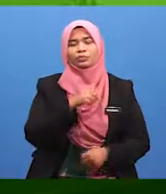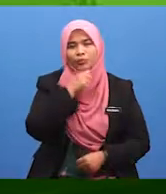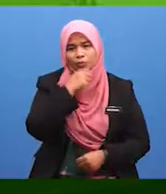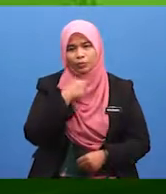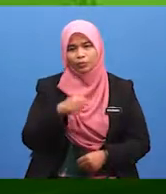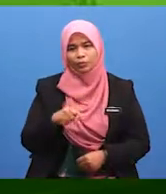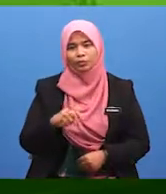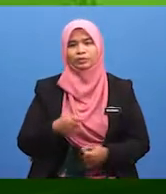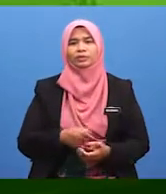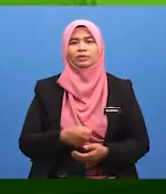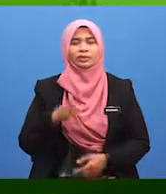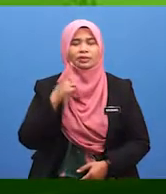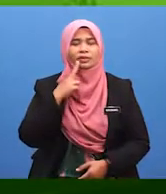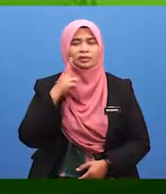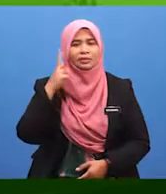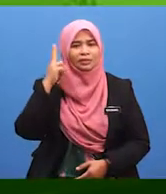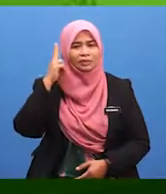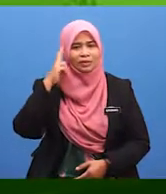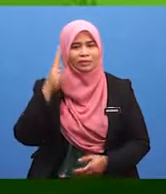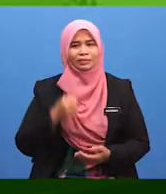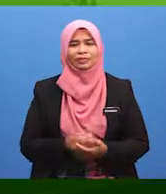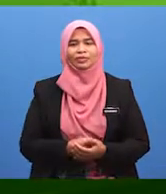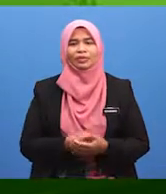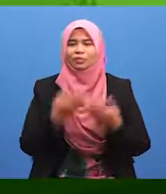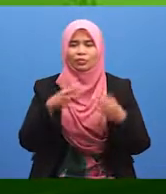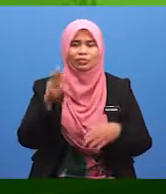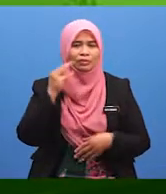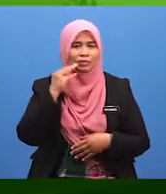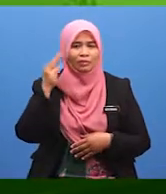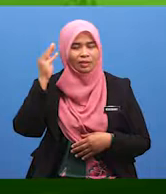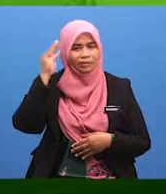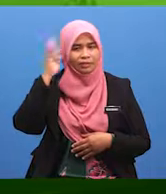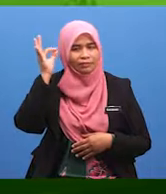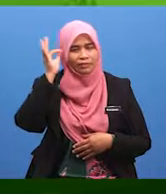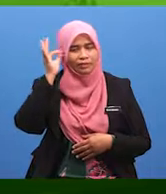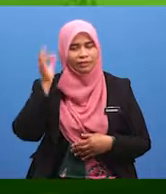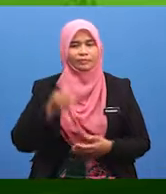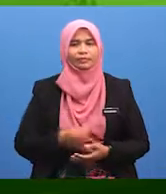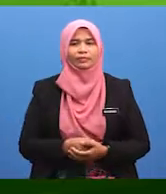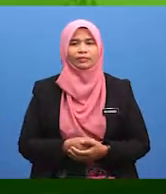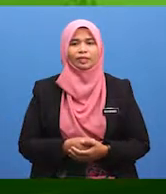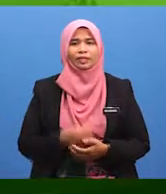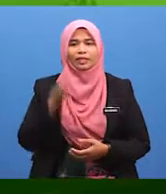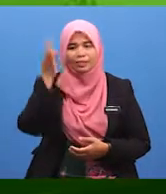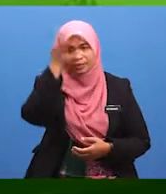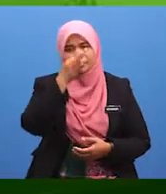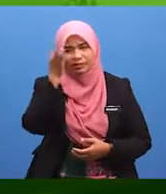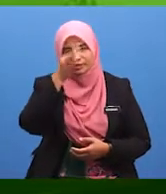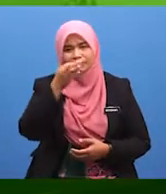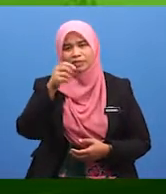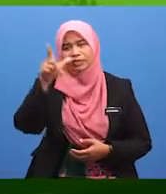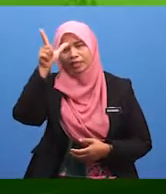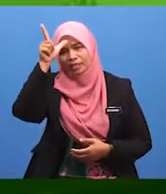atawa remaja dan sudah matang pemikirannya. Sifat